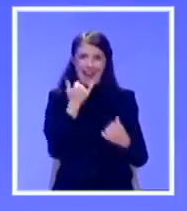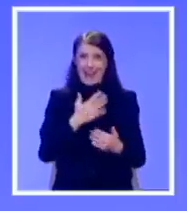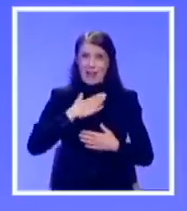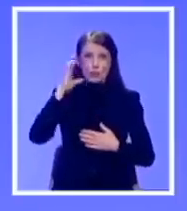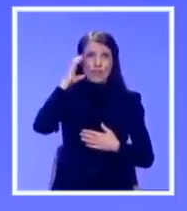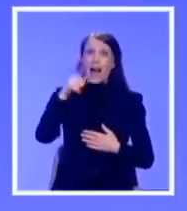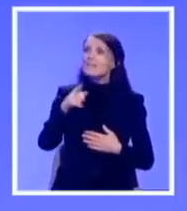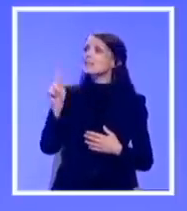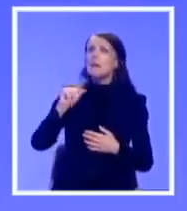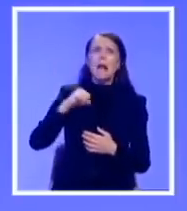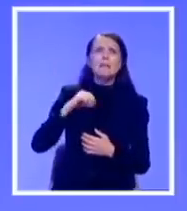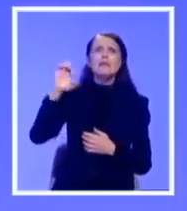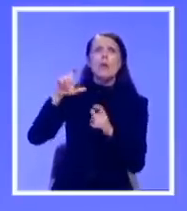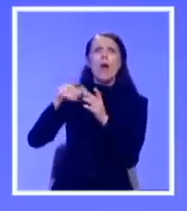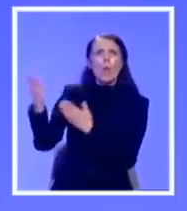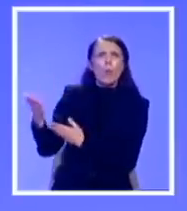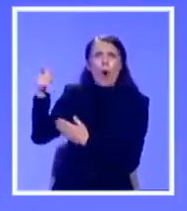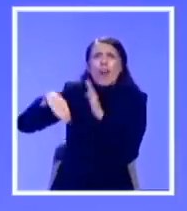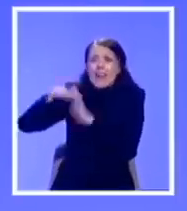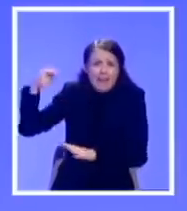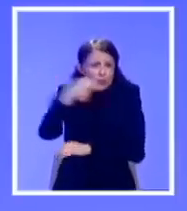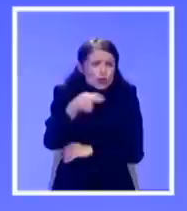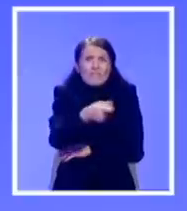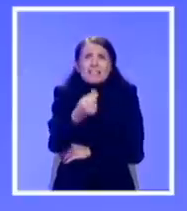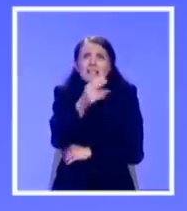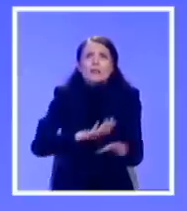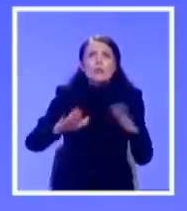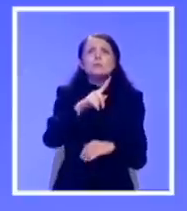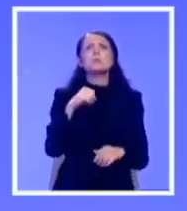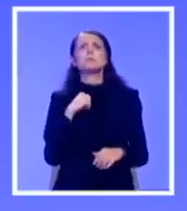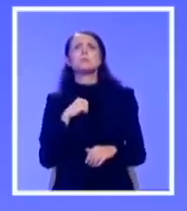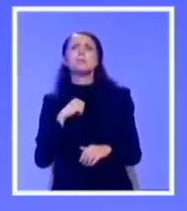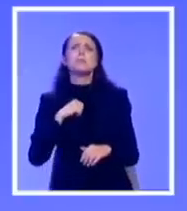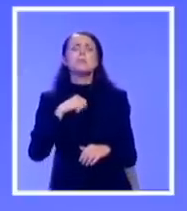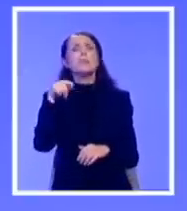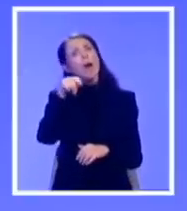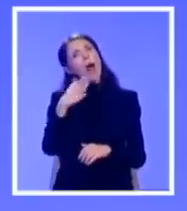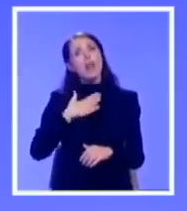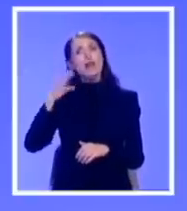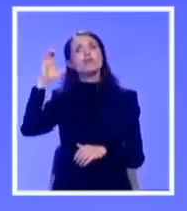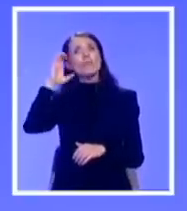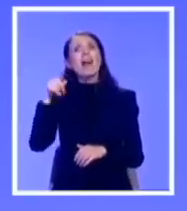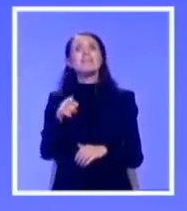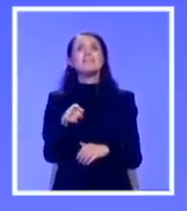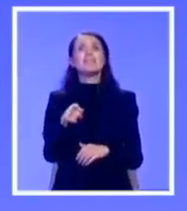kao najveći donatori i investitori u Srbiji, koji su ubedljivi ispred svih drugih zajedna. Njih zanimaju sistemi iz kojih mogu da izvuku poroku, odnosno